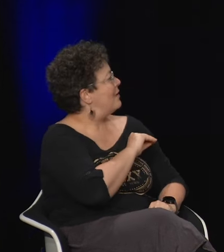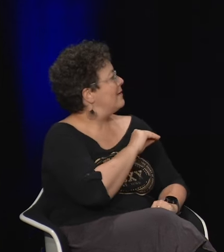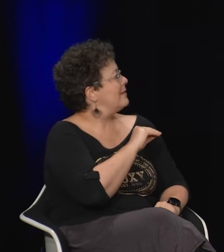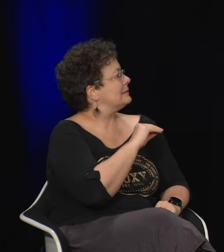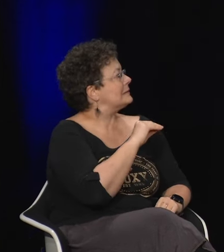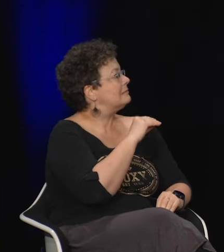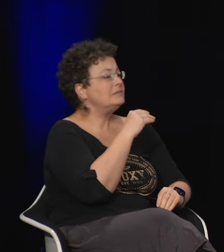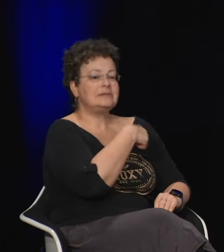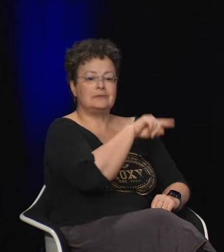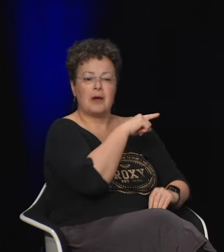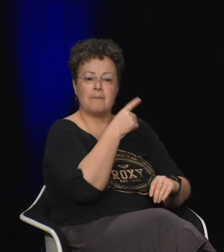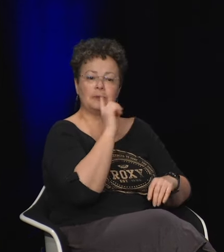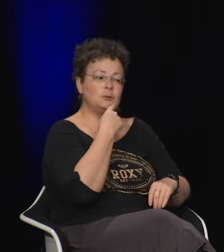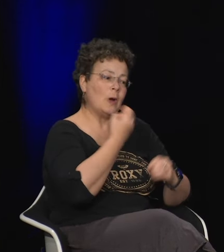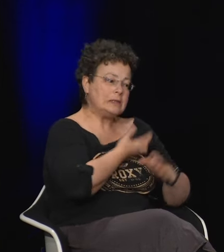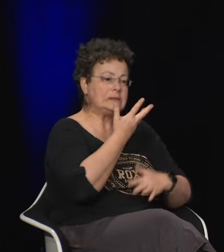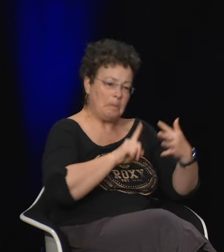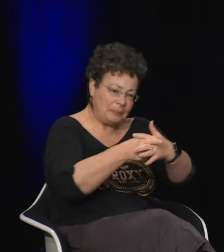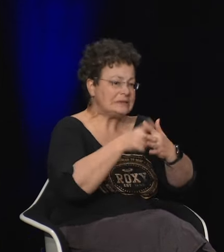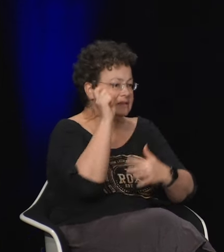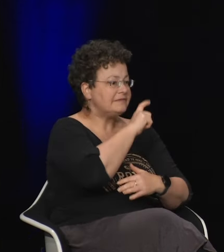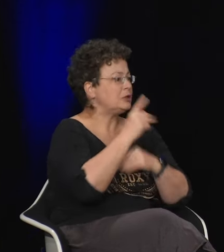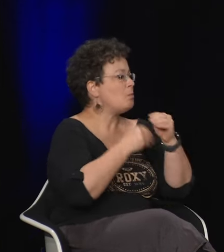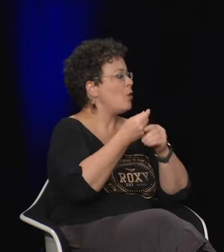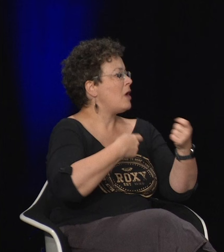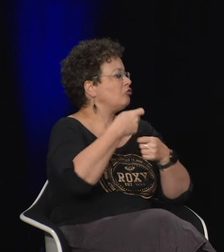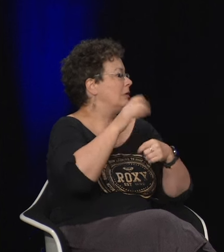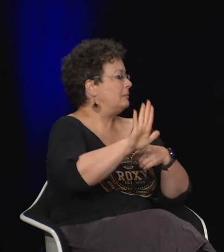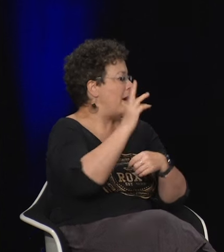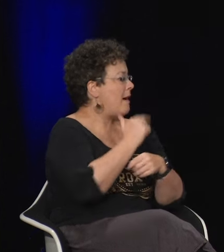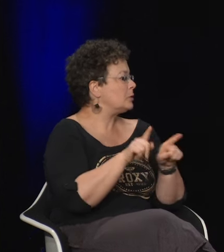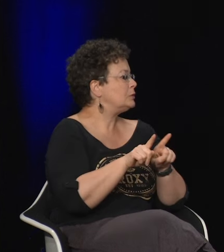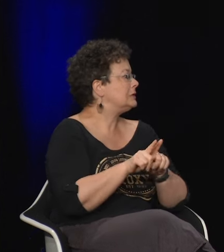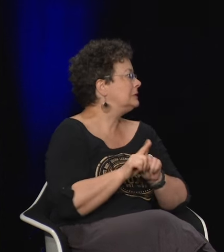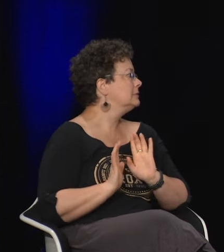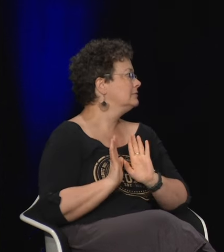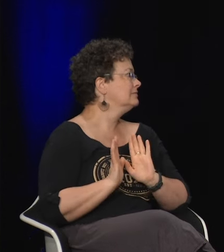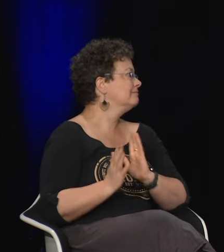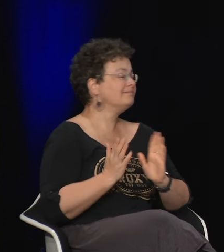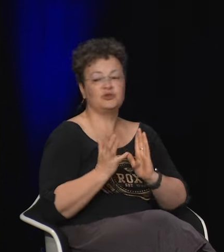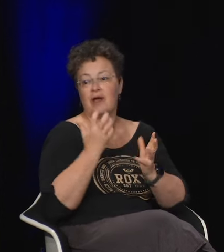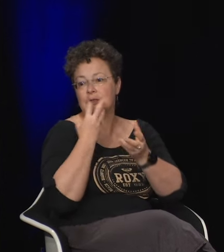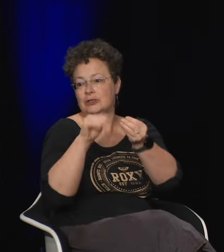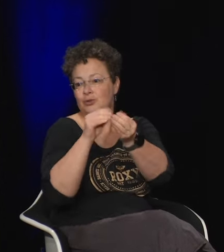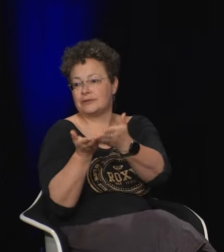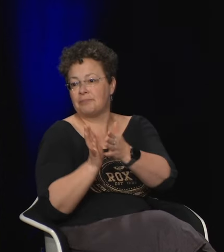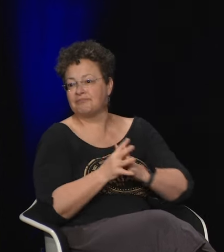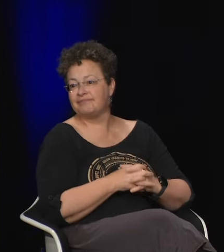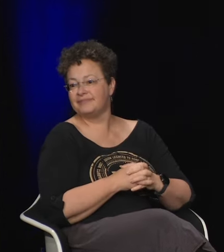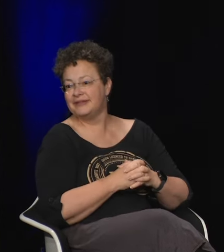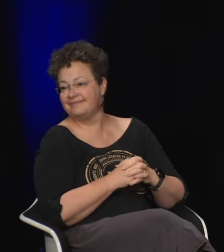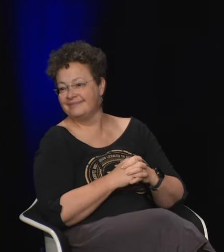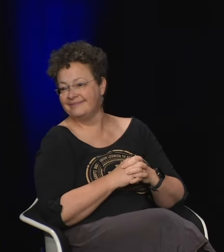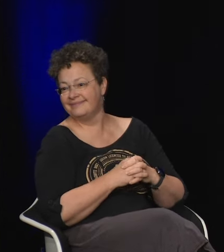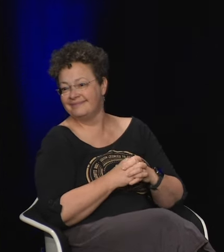c'est une étiquette d'amateur d'amateurisme qui va être posée et c'est difficile de faire partie du marché de l'art